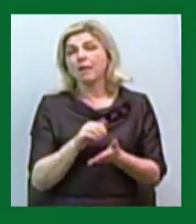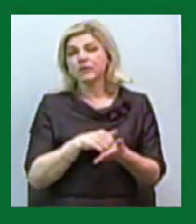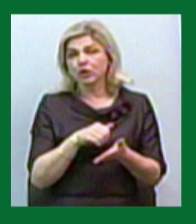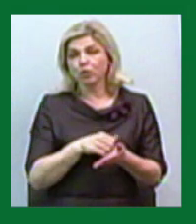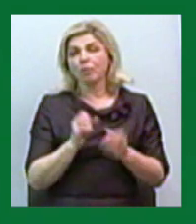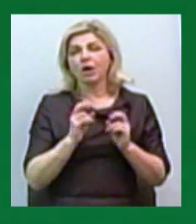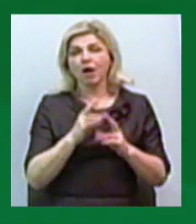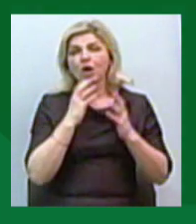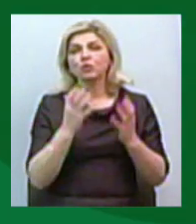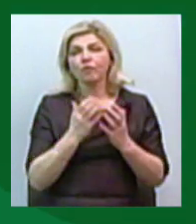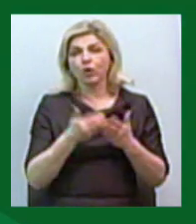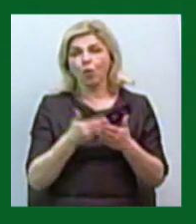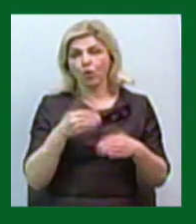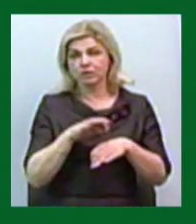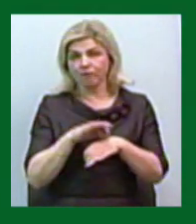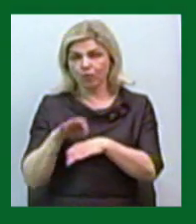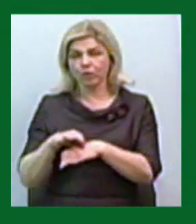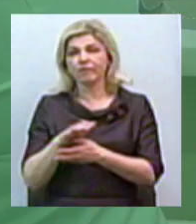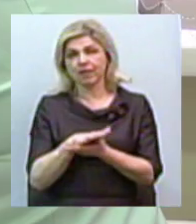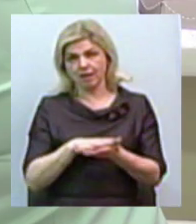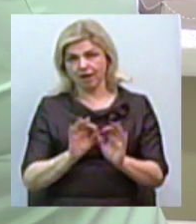вберегтися від захворювань – далі у матеріалі.